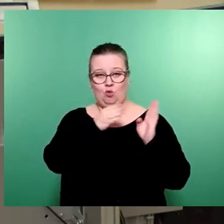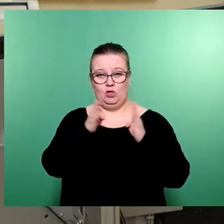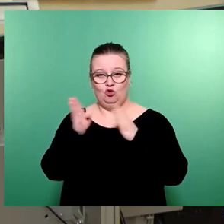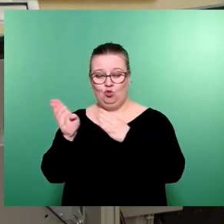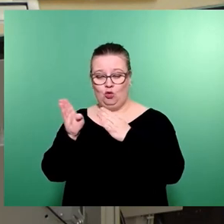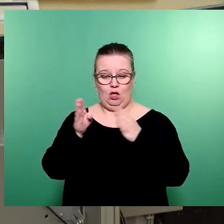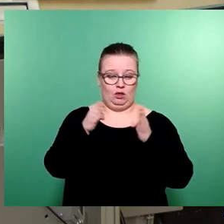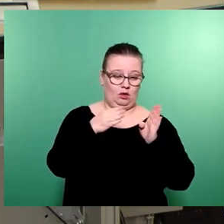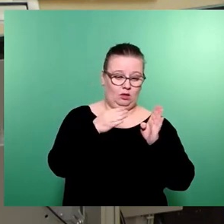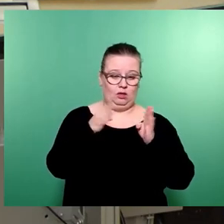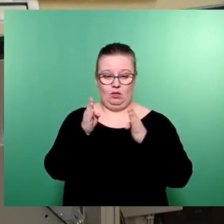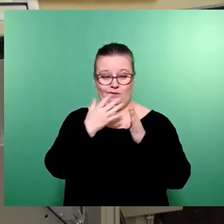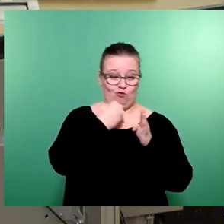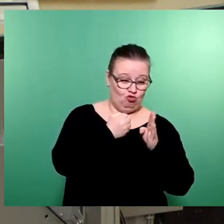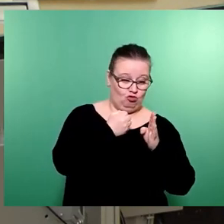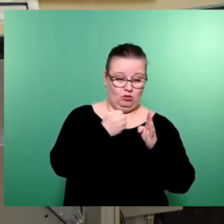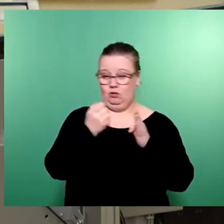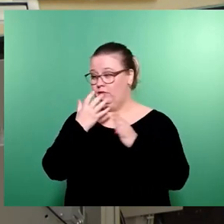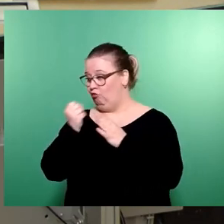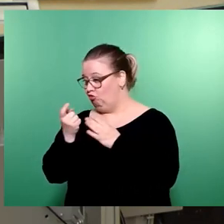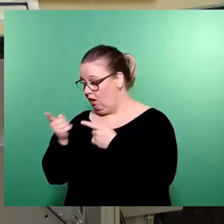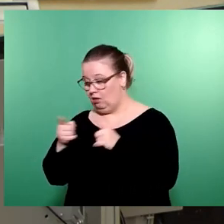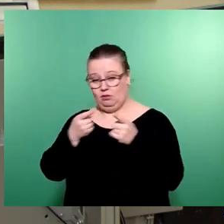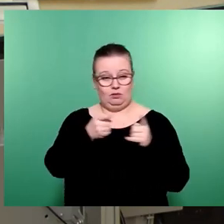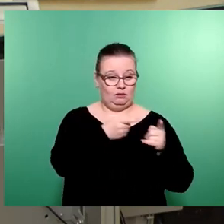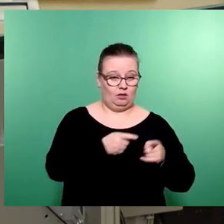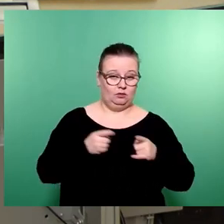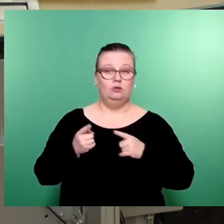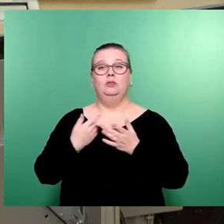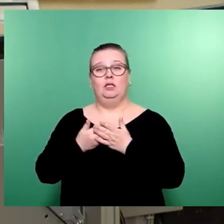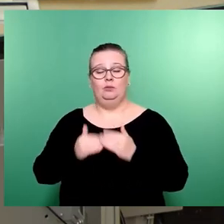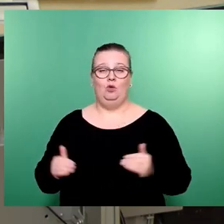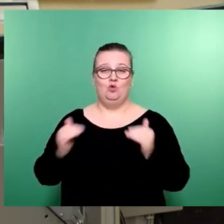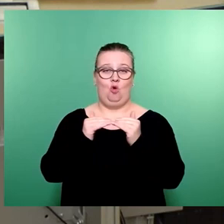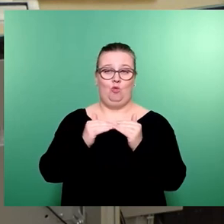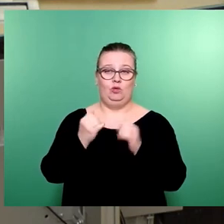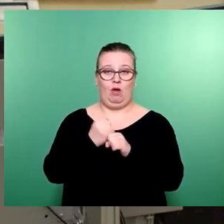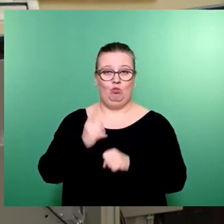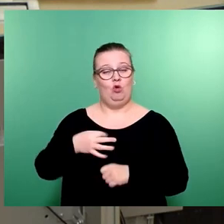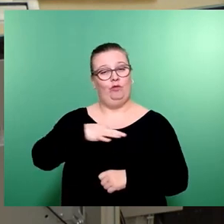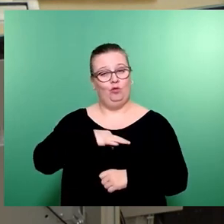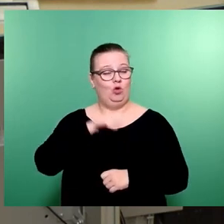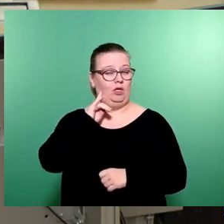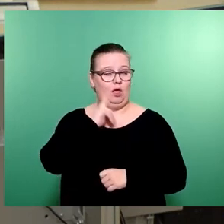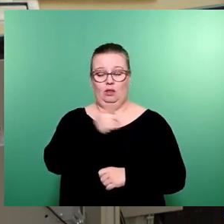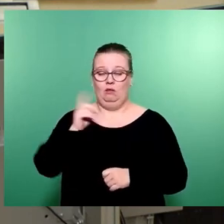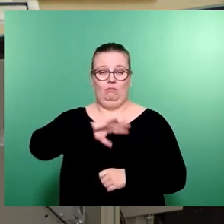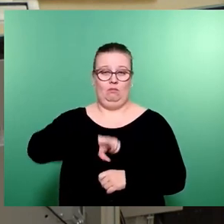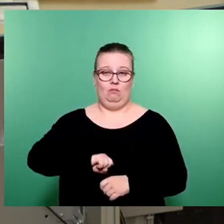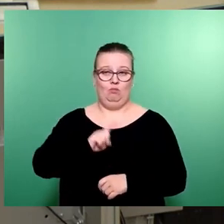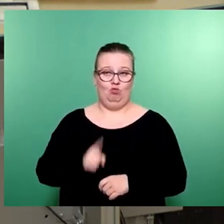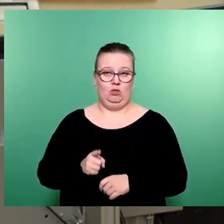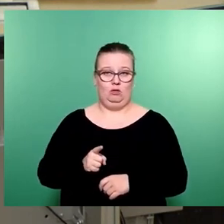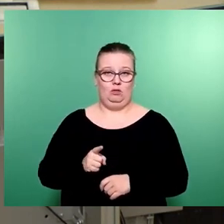gewollt umzusetzen. Und wir haben Kompromisse machen müssen, die schmerzhaft waren für jeden von uns auf seine